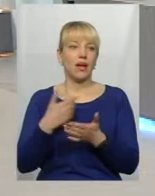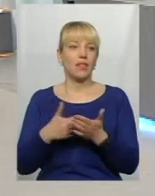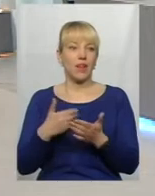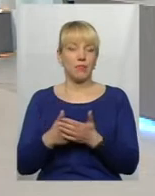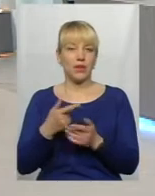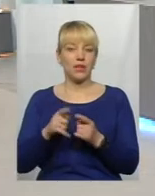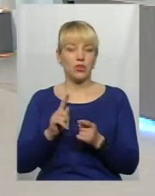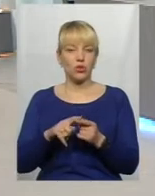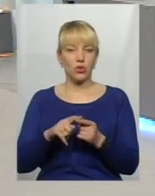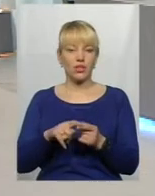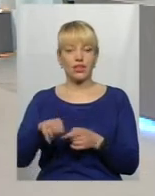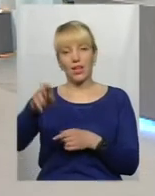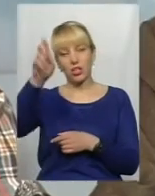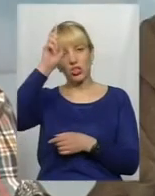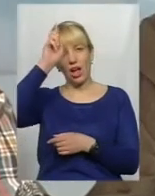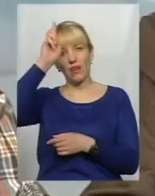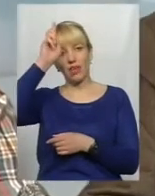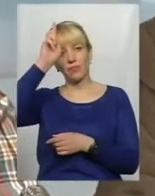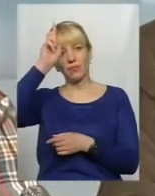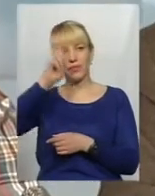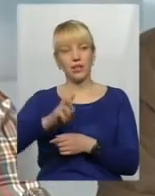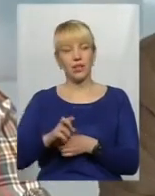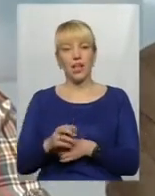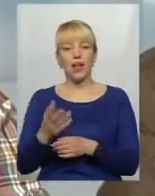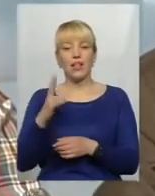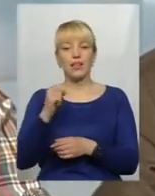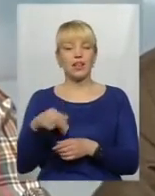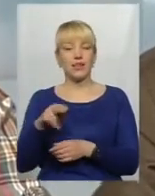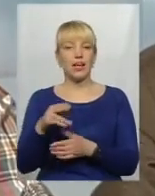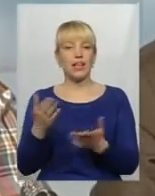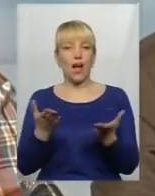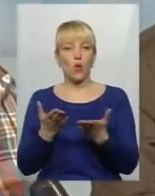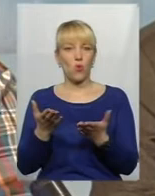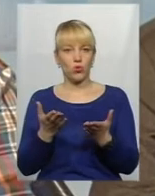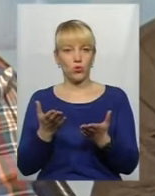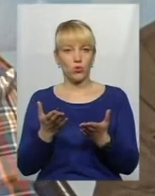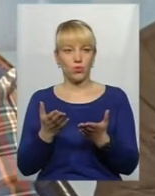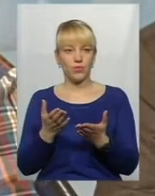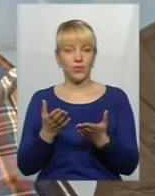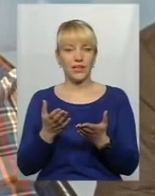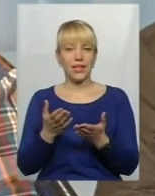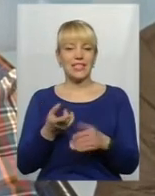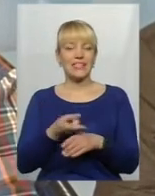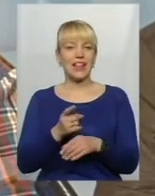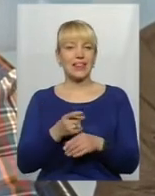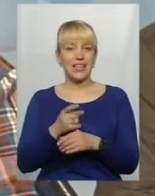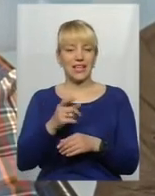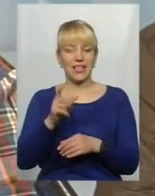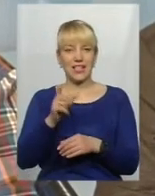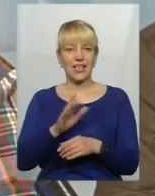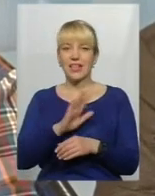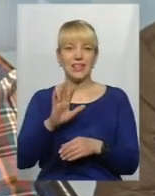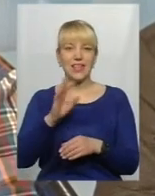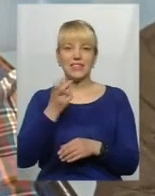той прообраз держави, над якою сатирик навіть не сміявся,